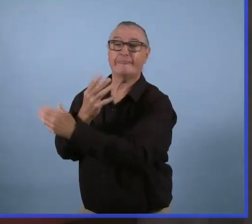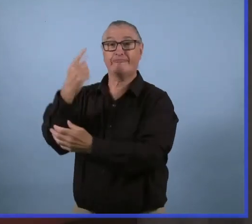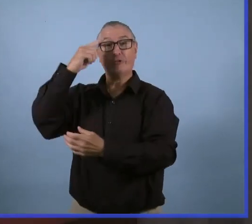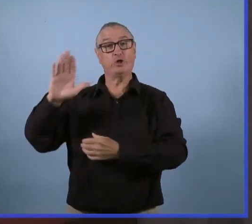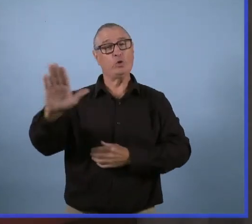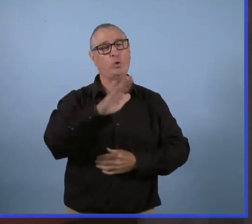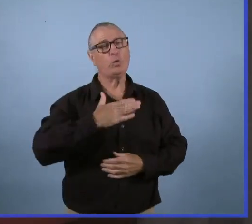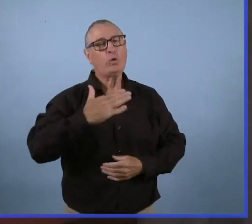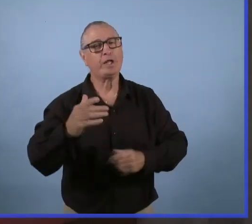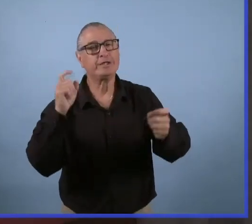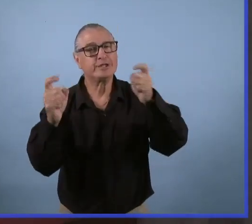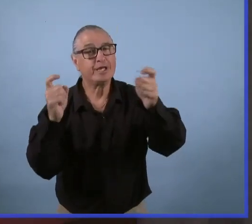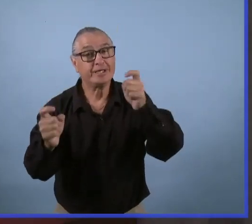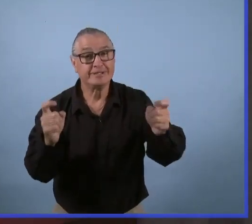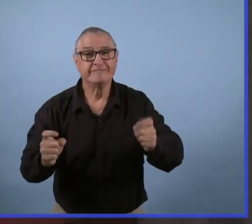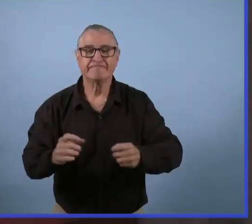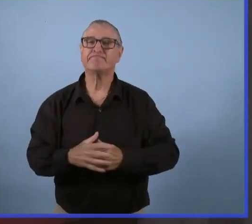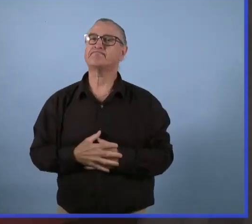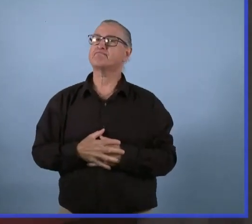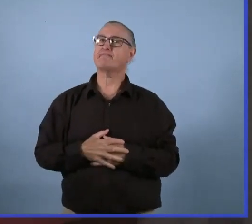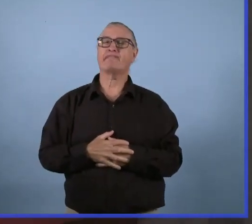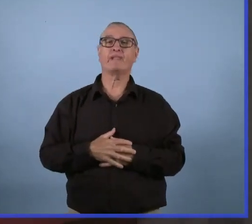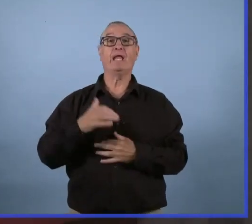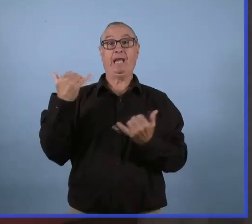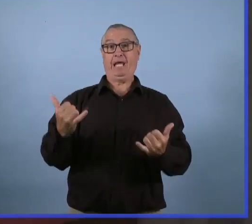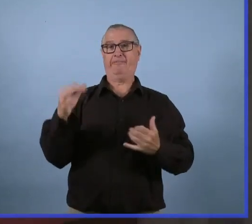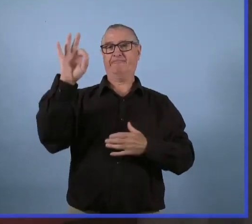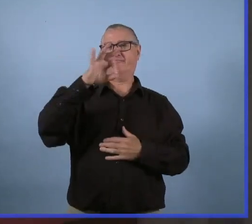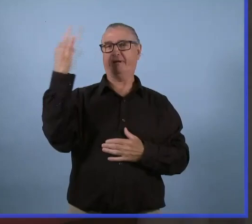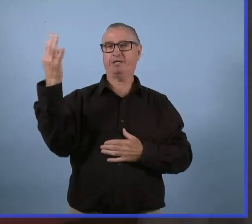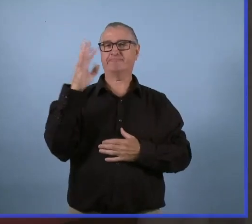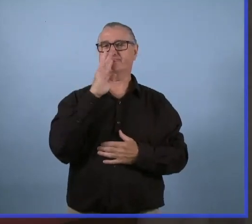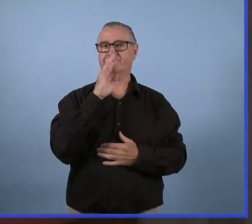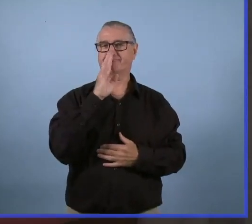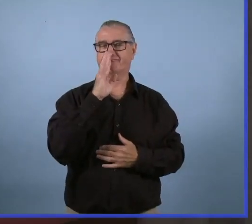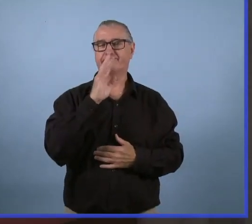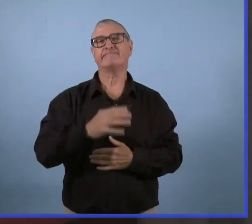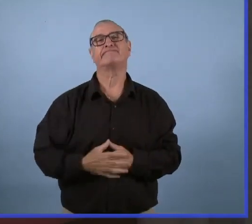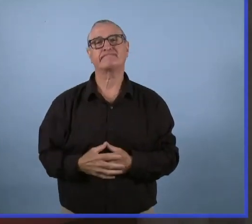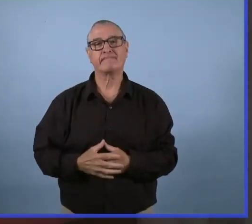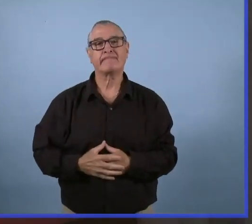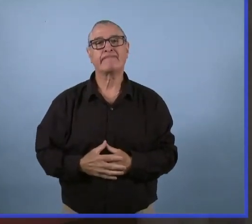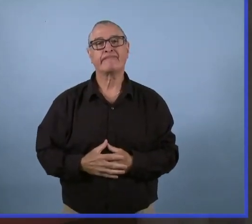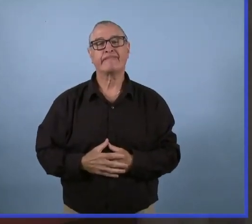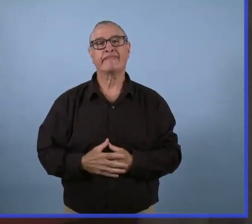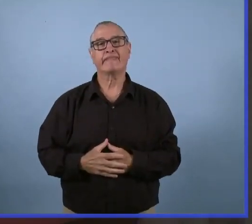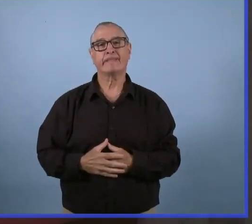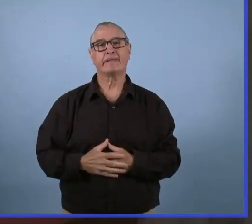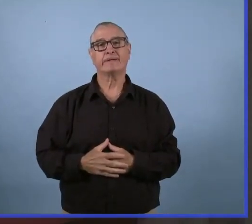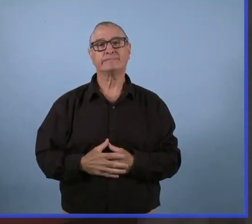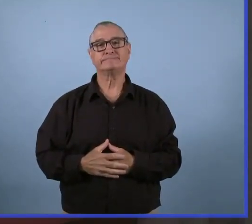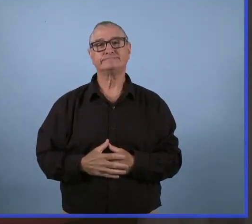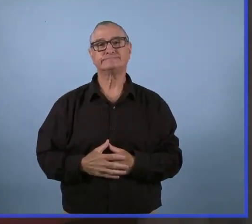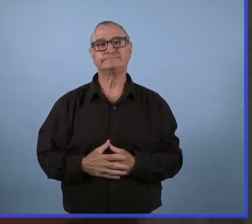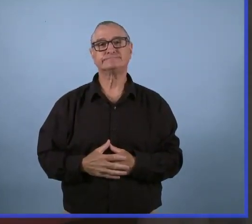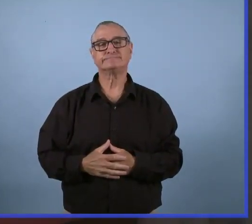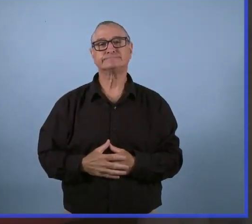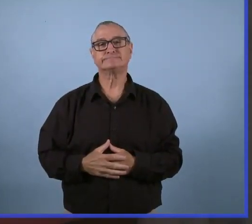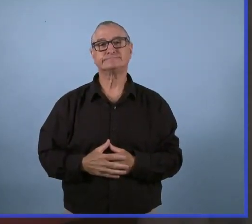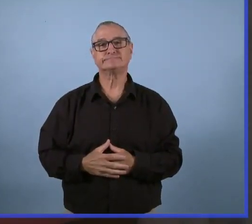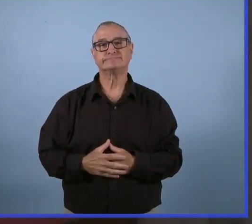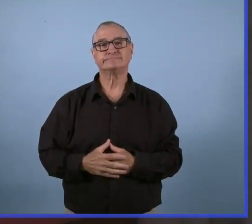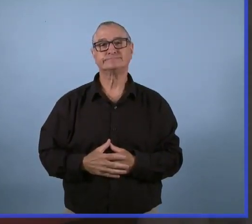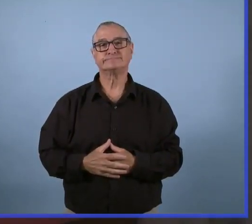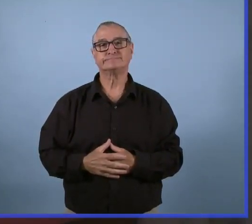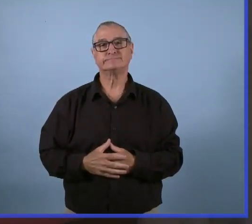'apprentissage et de la garde des jeunes enfants d'avoir fait ce sacrifice important qui ont